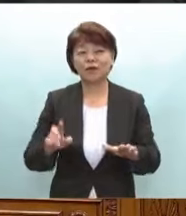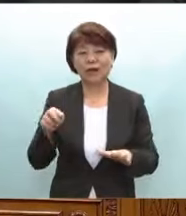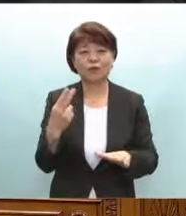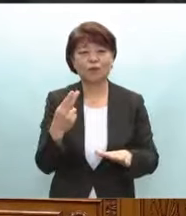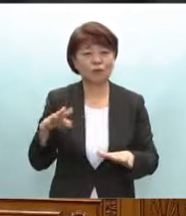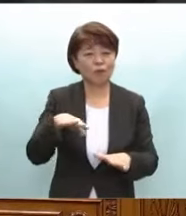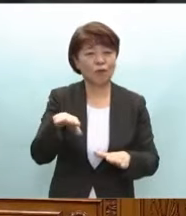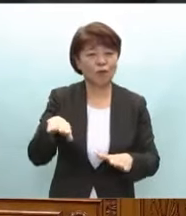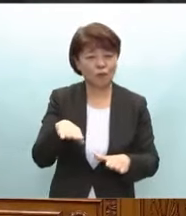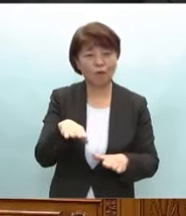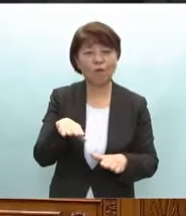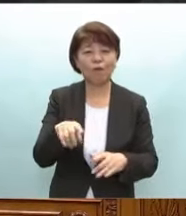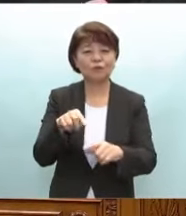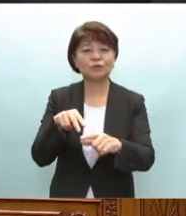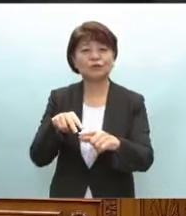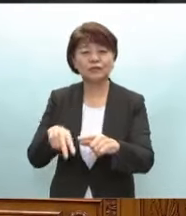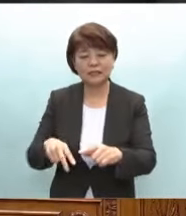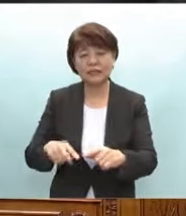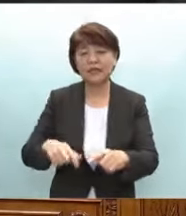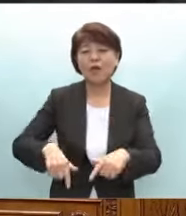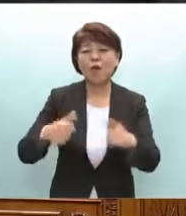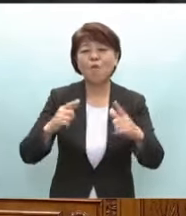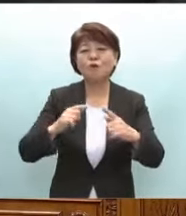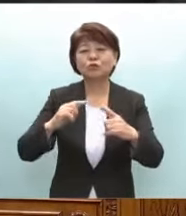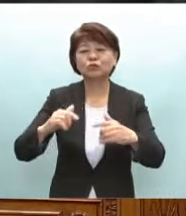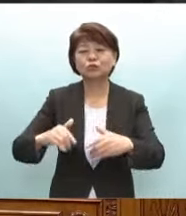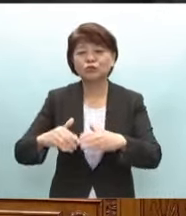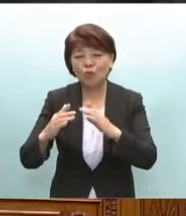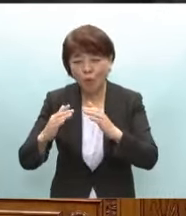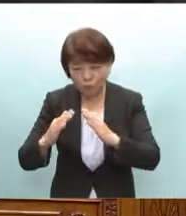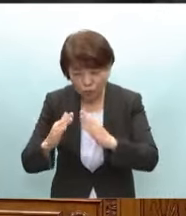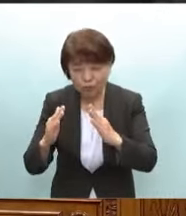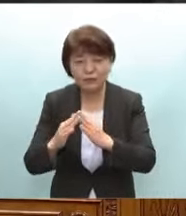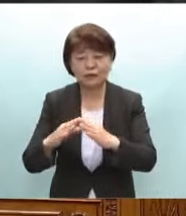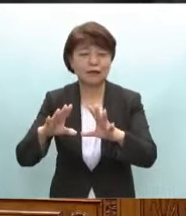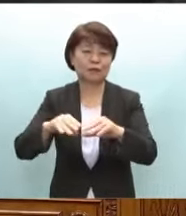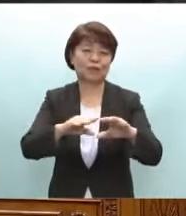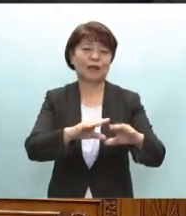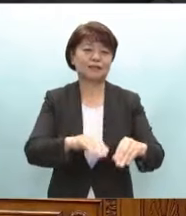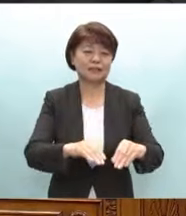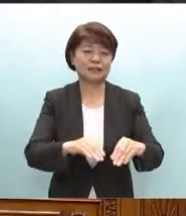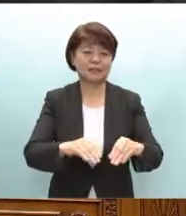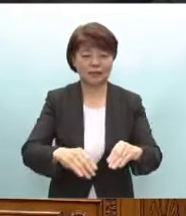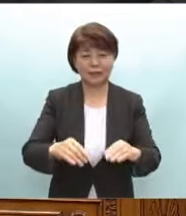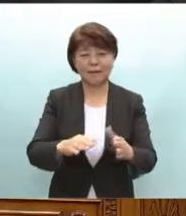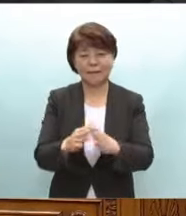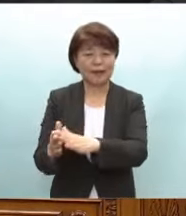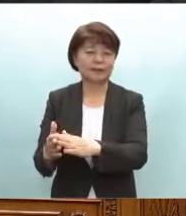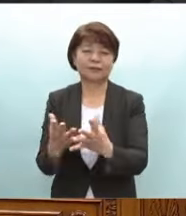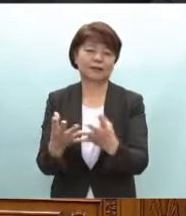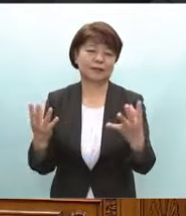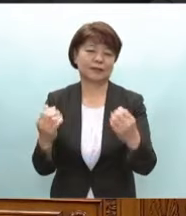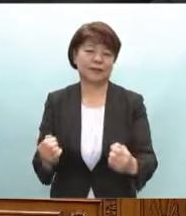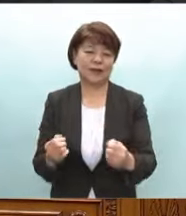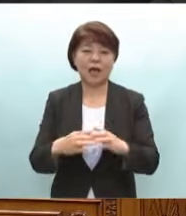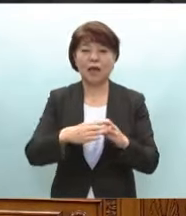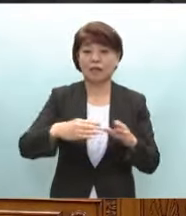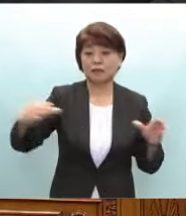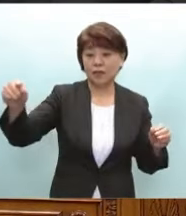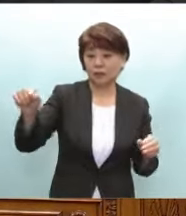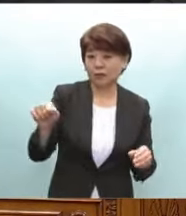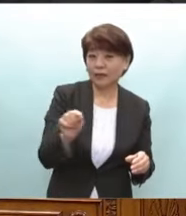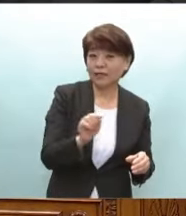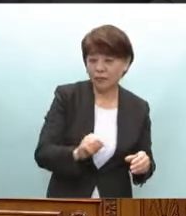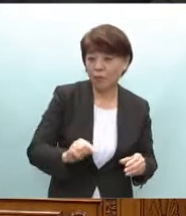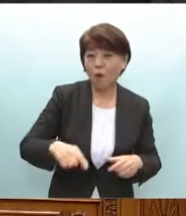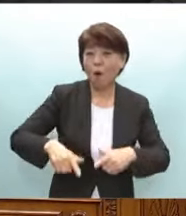半島北部を中心に木造住宅が多く倒壊し犠牲者が多数発生しましたが全国的にも過疎地では